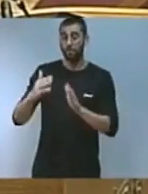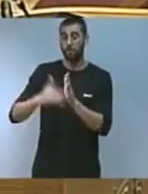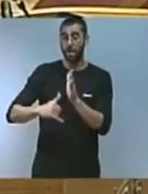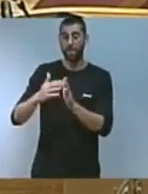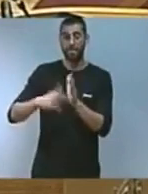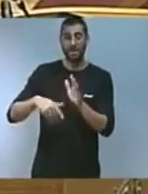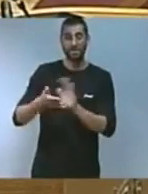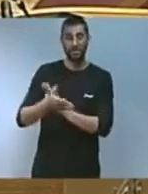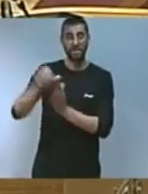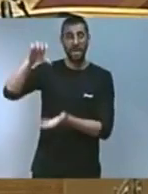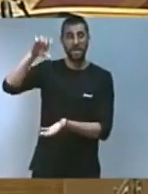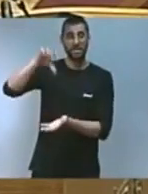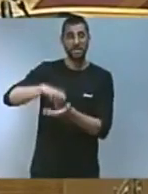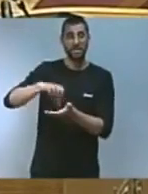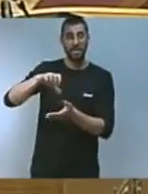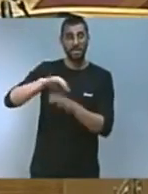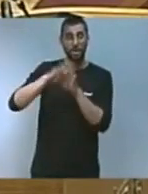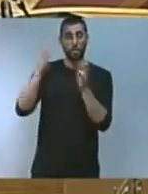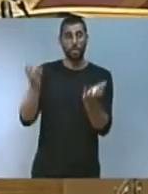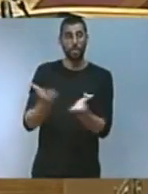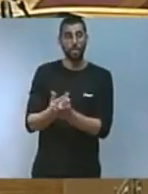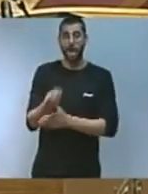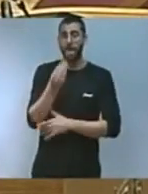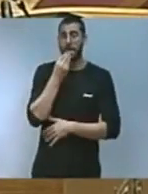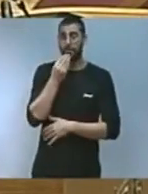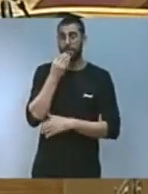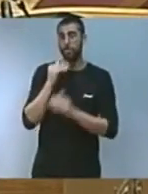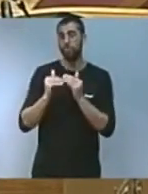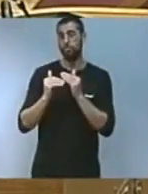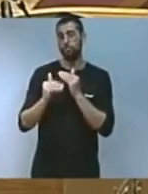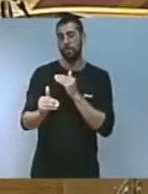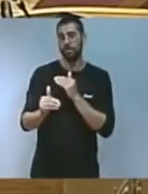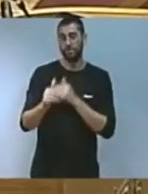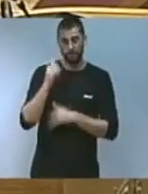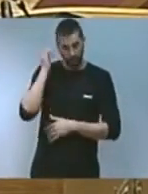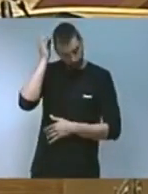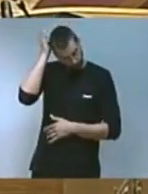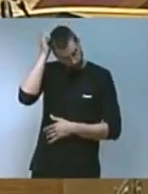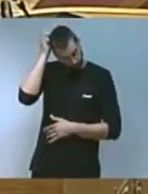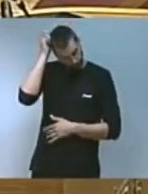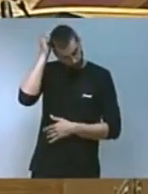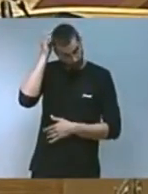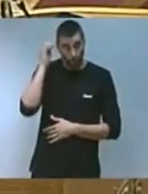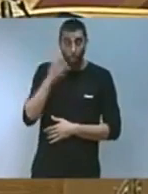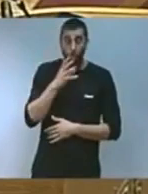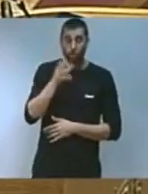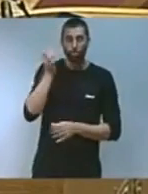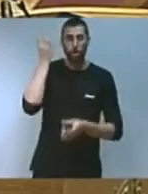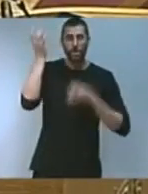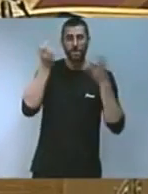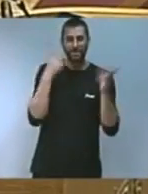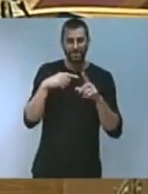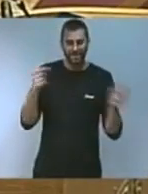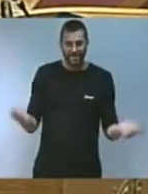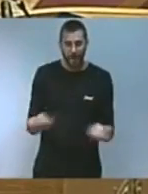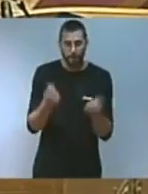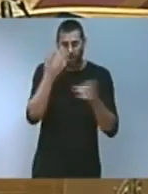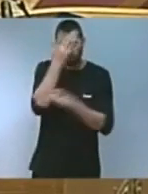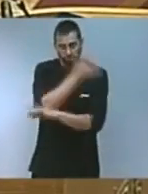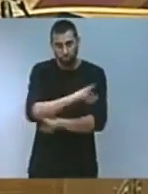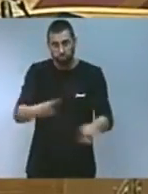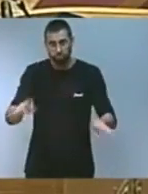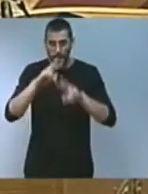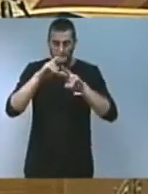del Centre Mundial de l'Alimentació Sostenible Per això continuarem amb iniciatives campanyes de conscienciació ciutadana investigació